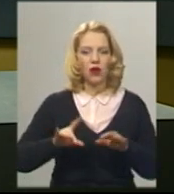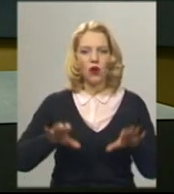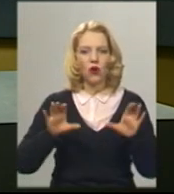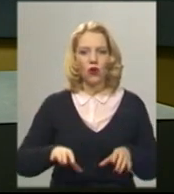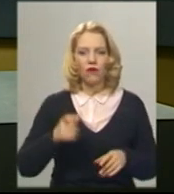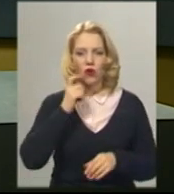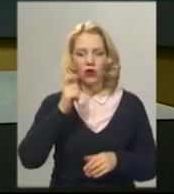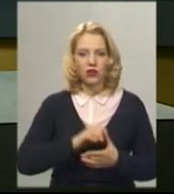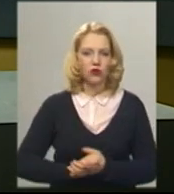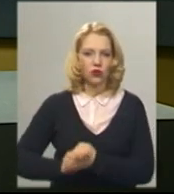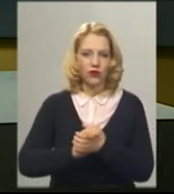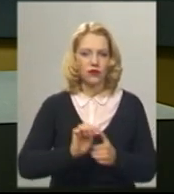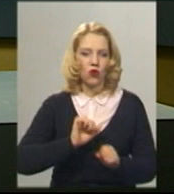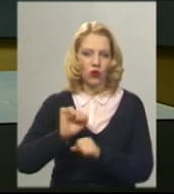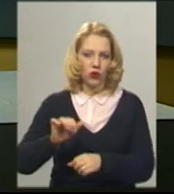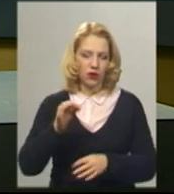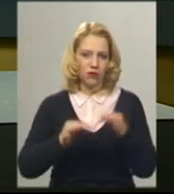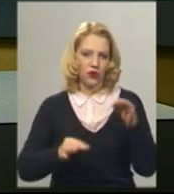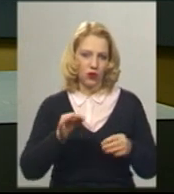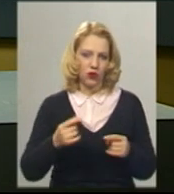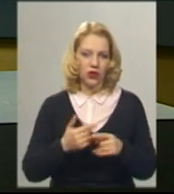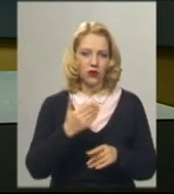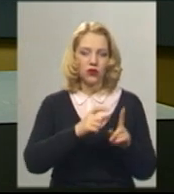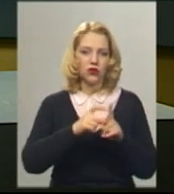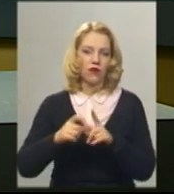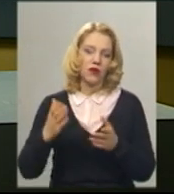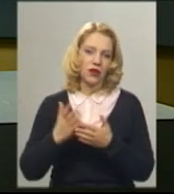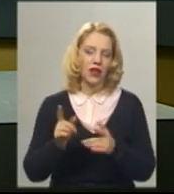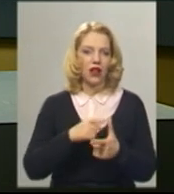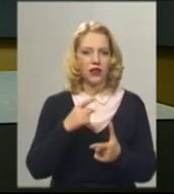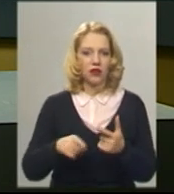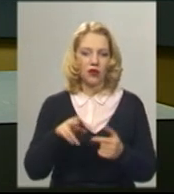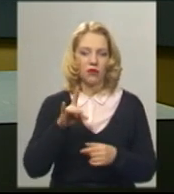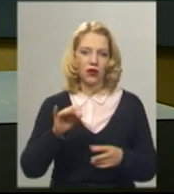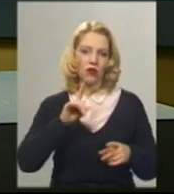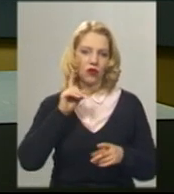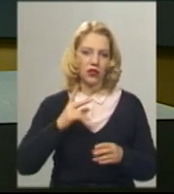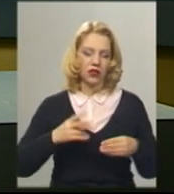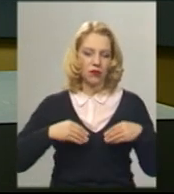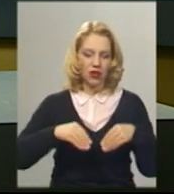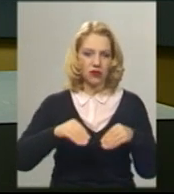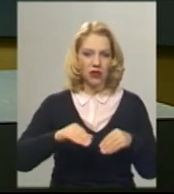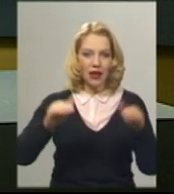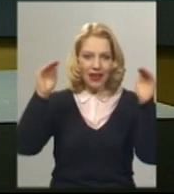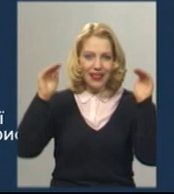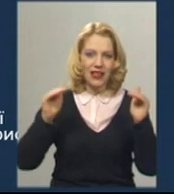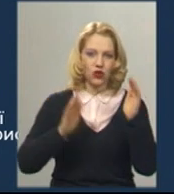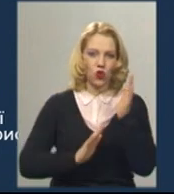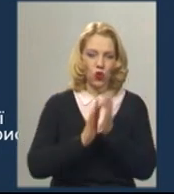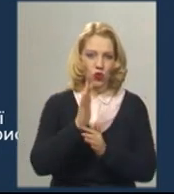товариства охорони природи Юрій Резніков. За його словами, є альтернатива – при озелененні насаджувати низкорослі дерева.